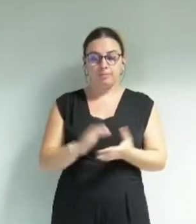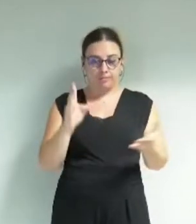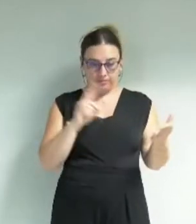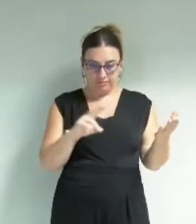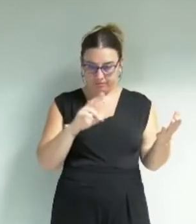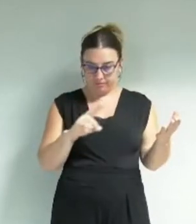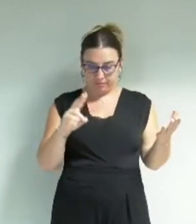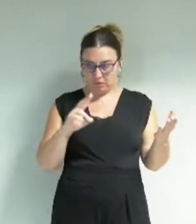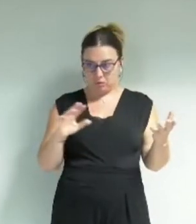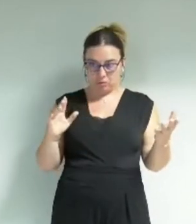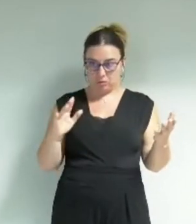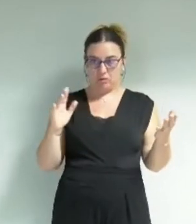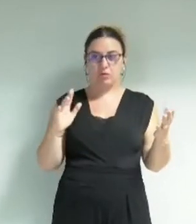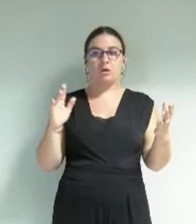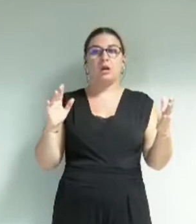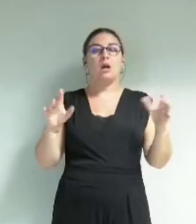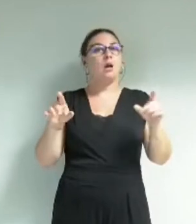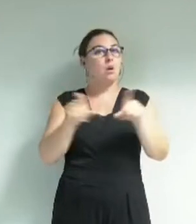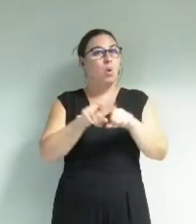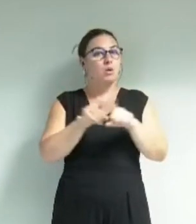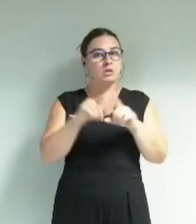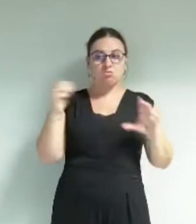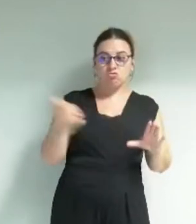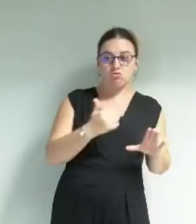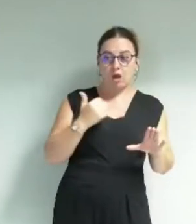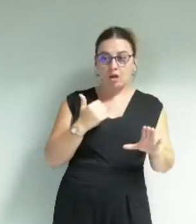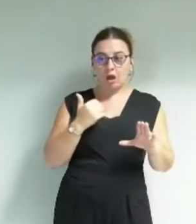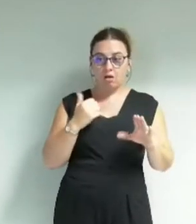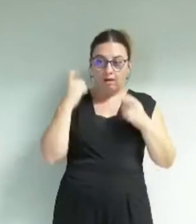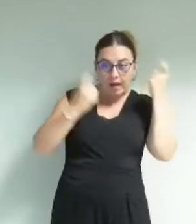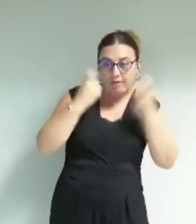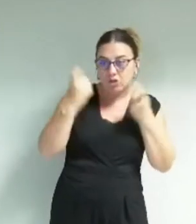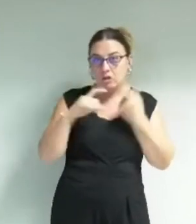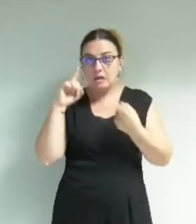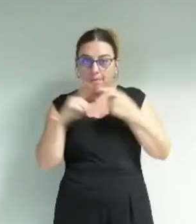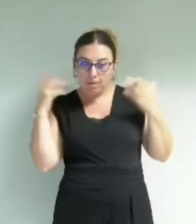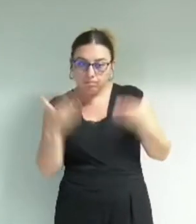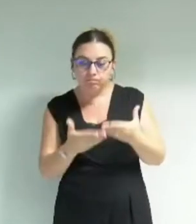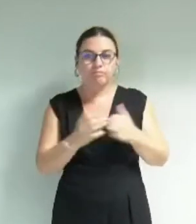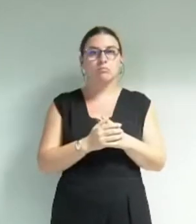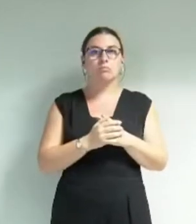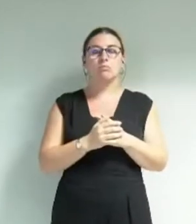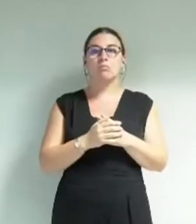ce sont aussi tous ceux qui se sont penchés sur le sujet. pour ne citer